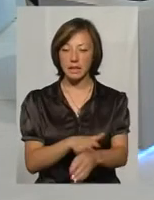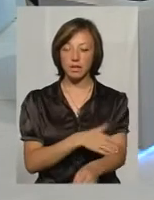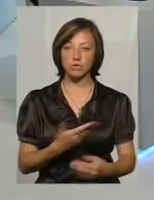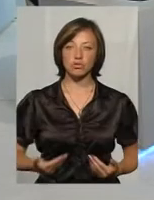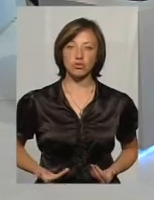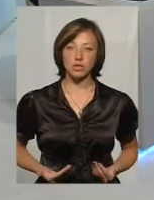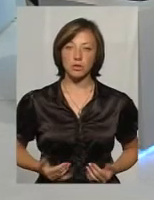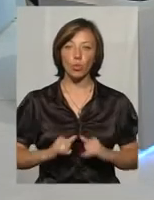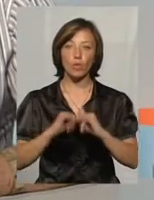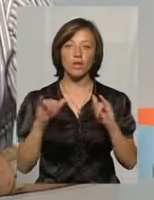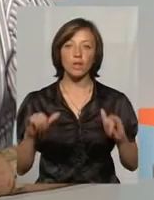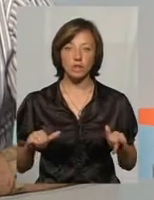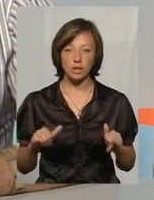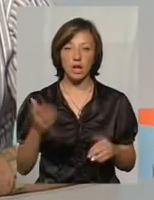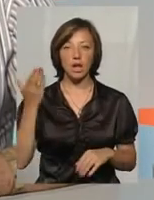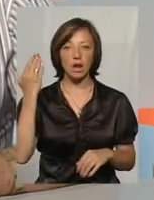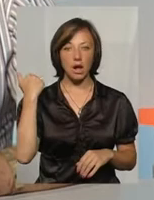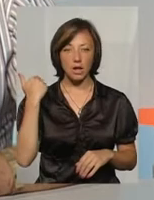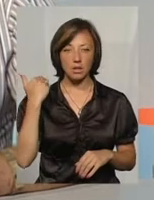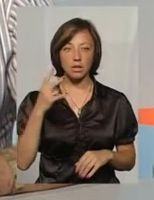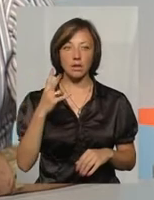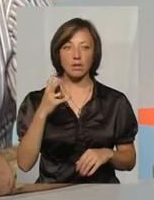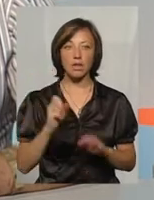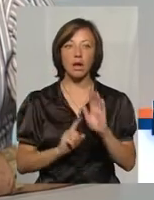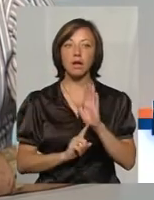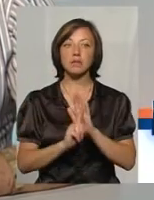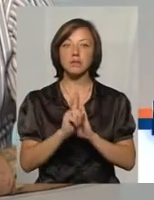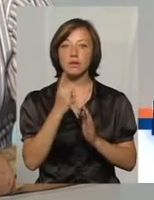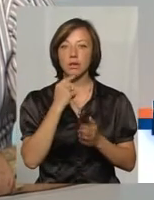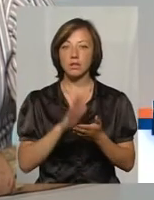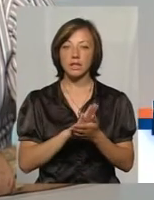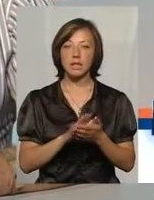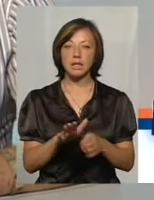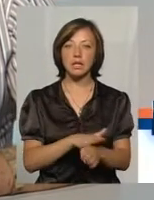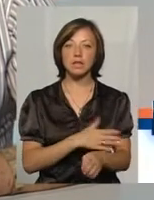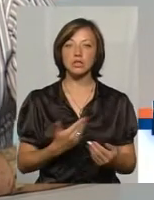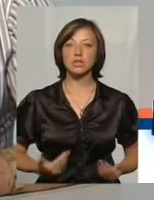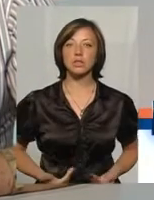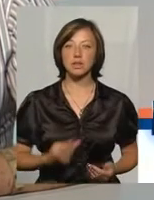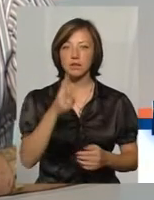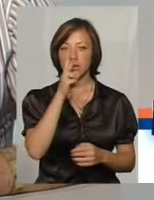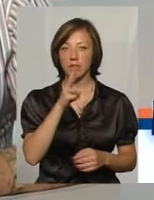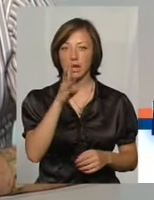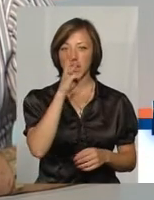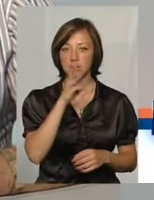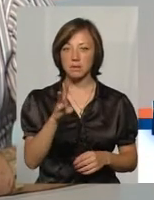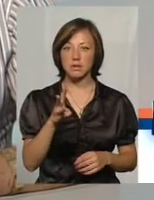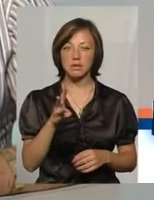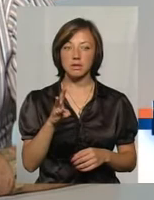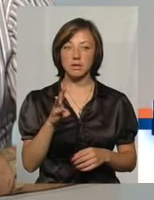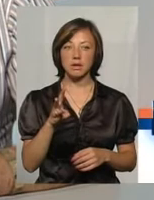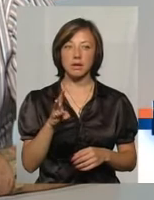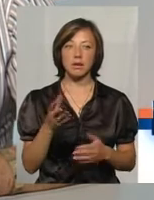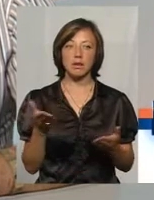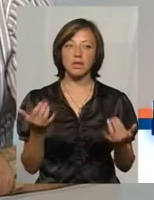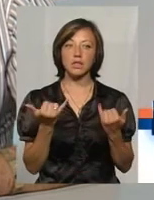больних увеличивается. Тобто, якщо раніше на зарі діализа длительність життя больного було 2-3 місяці, і місце свободне, то